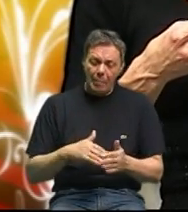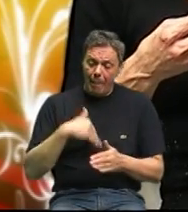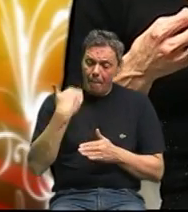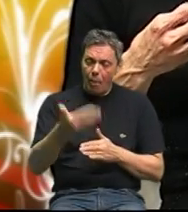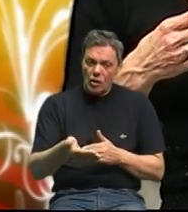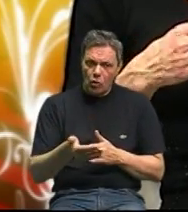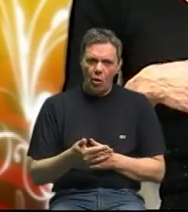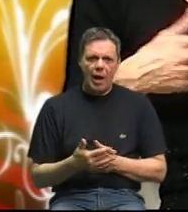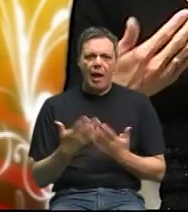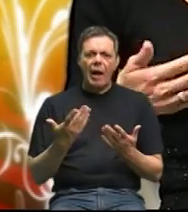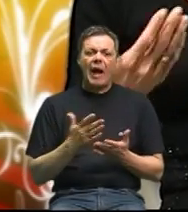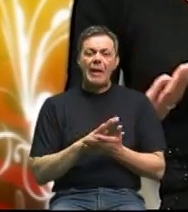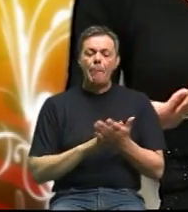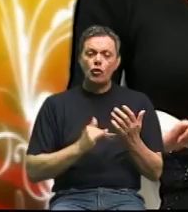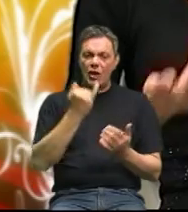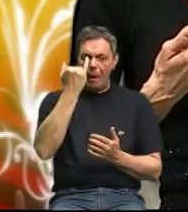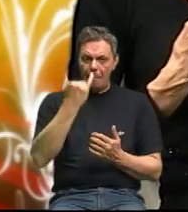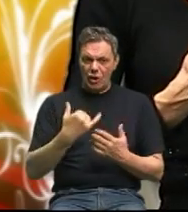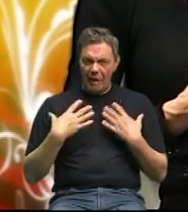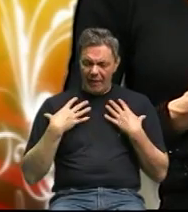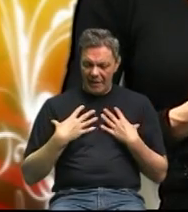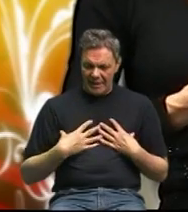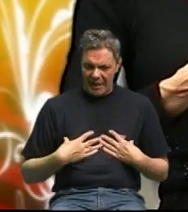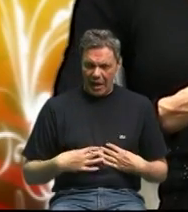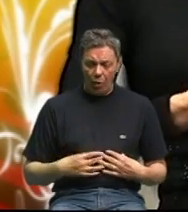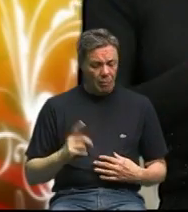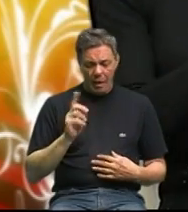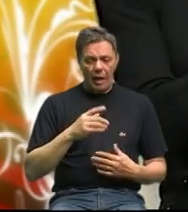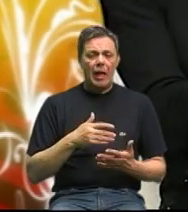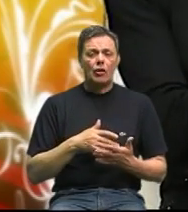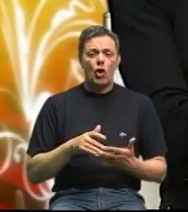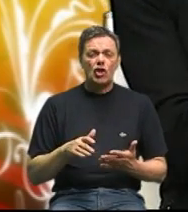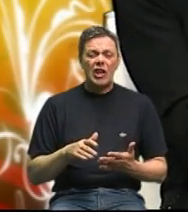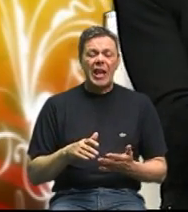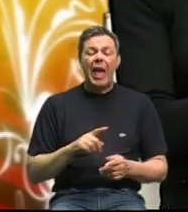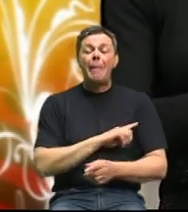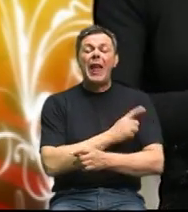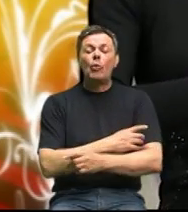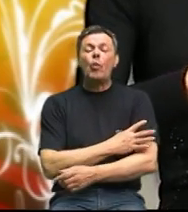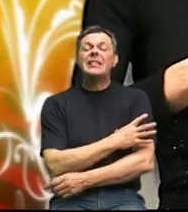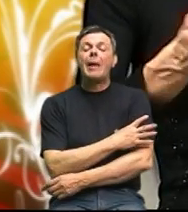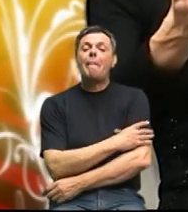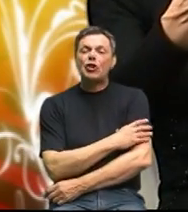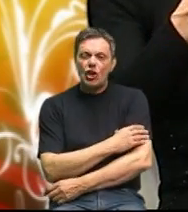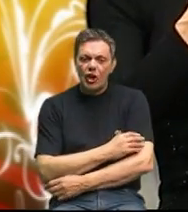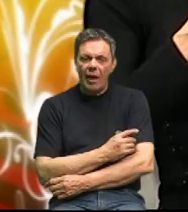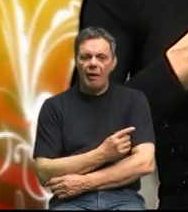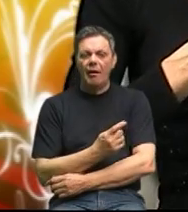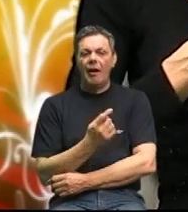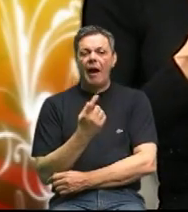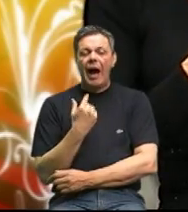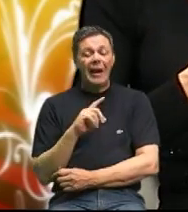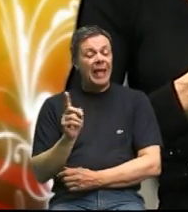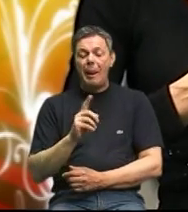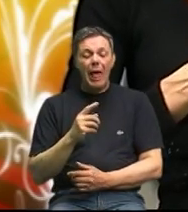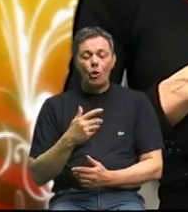toga kada počne mršaviti tijelo ne uzima ne troši energiju iz mišića ali ne dobije energiju